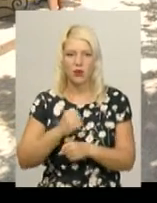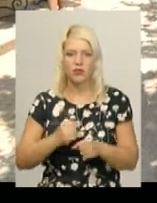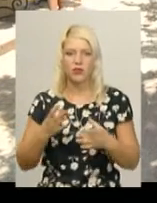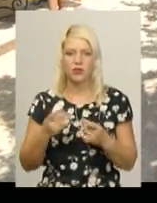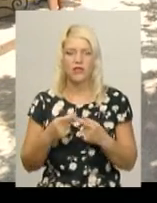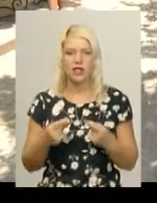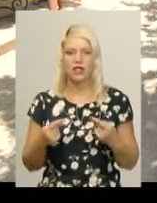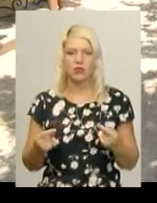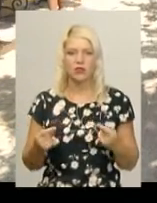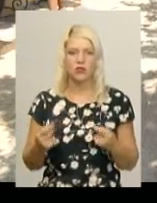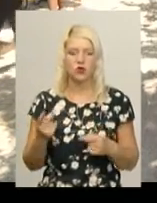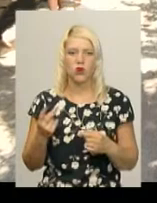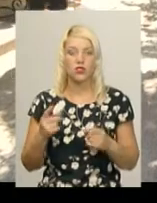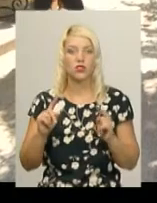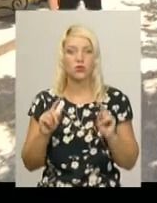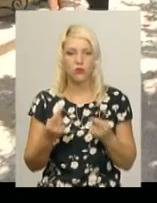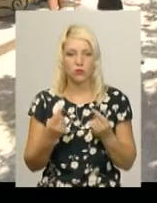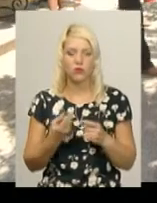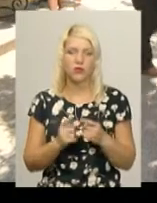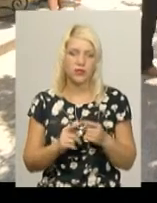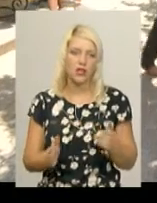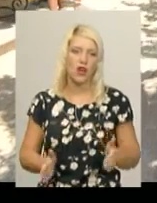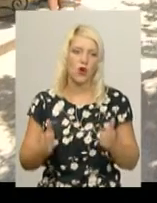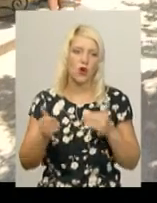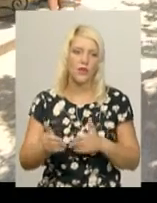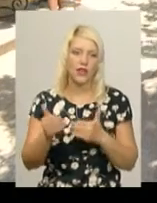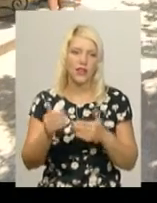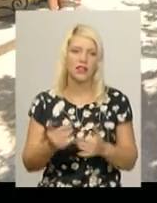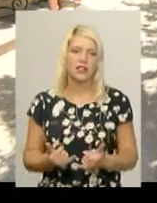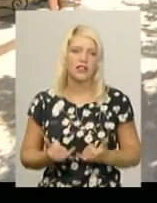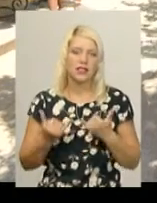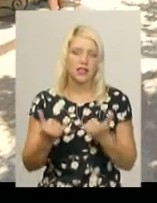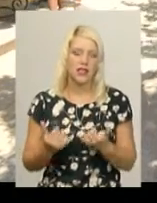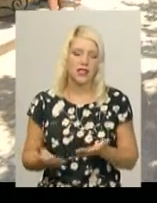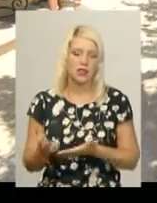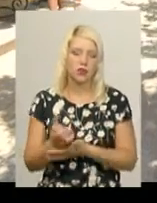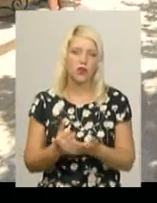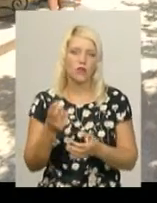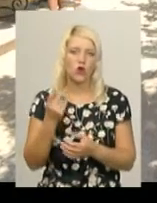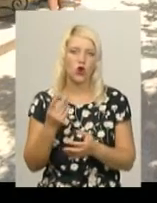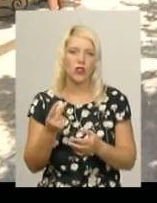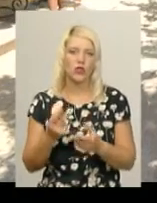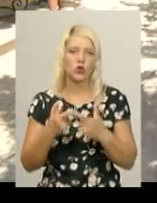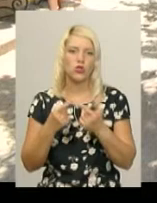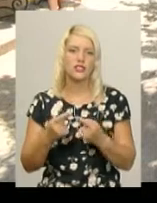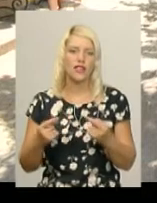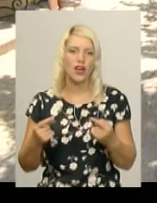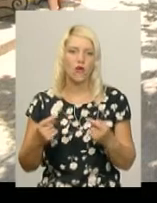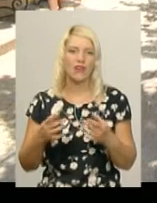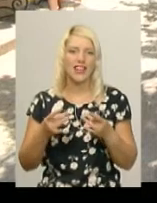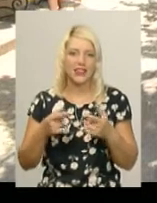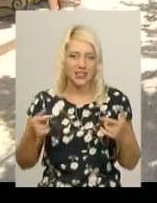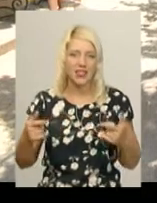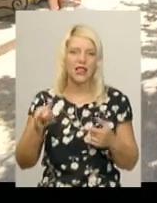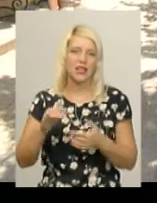старинної. І тому оці контейнери якраз ідуть для збору вторинної сировини, потім для їх